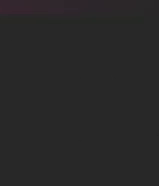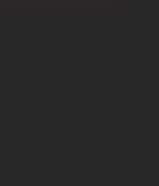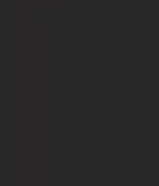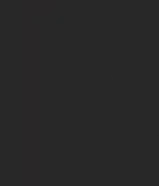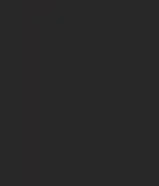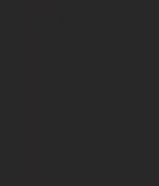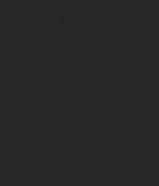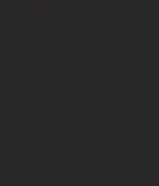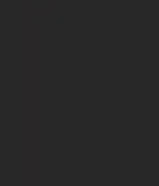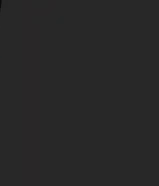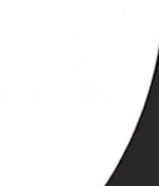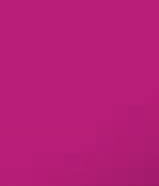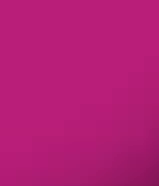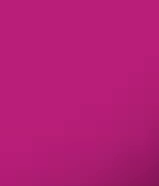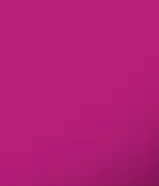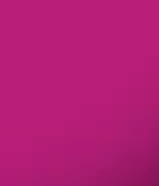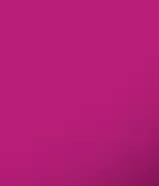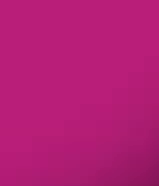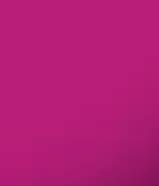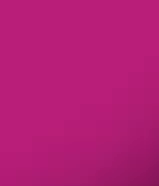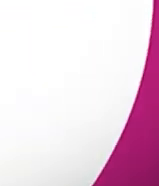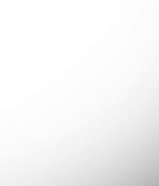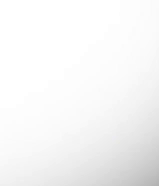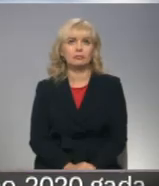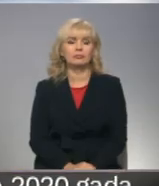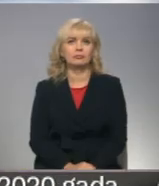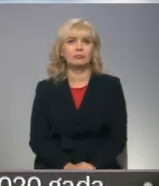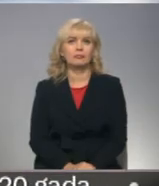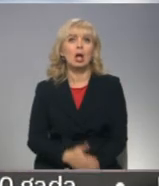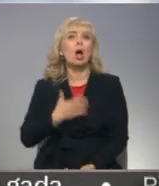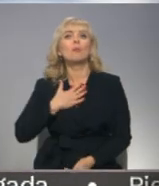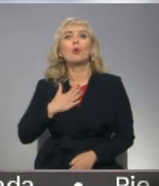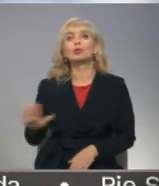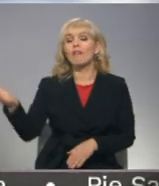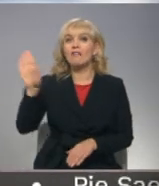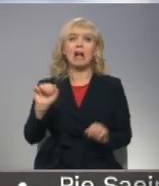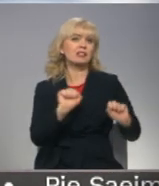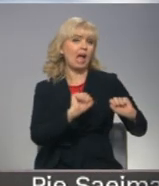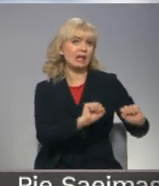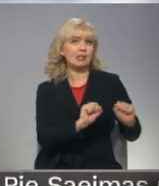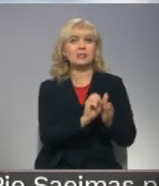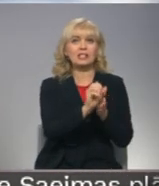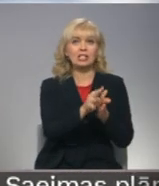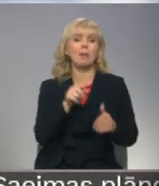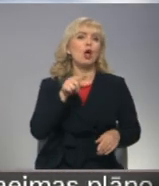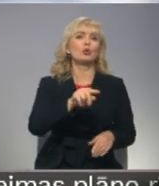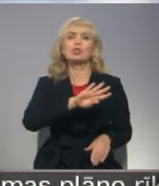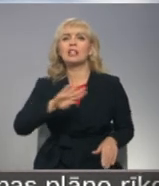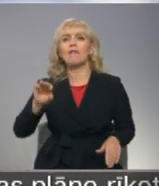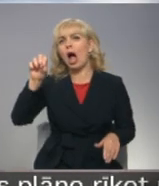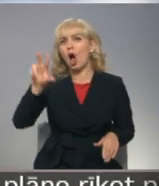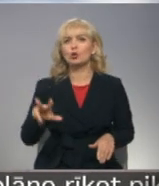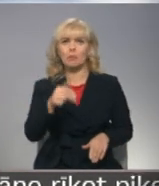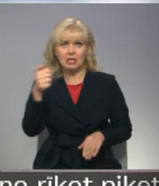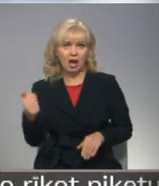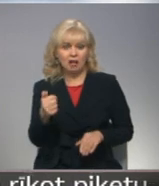Re! Viss ēters ir te! Mūsu valsts aizsardzības sistēma 1918.